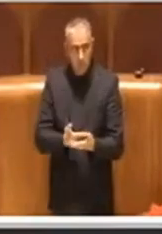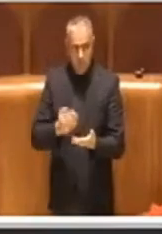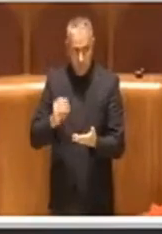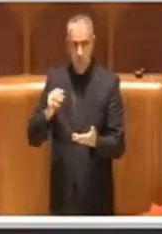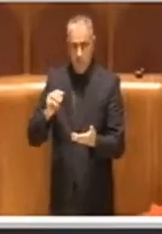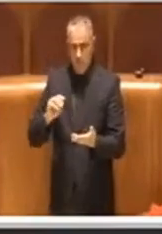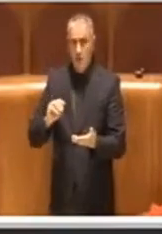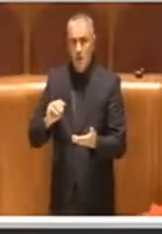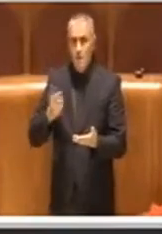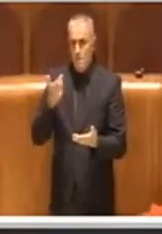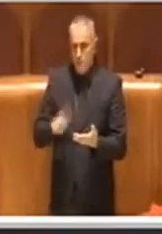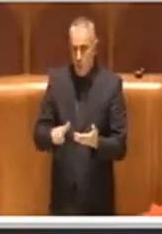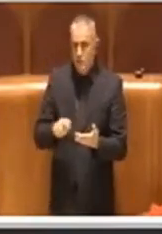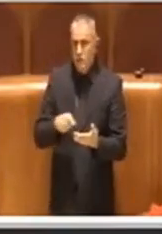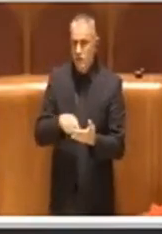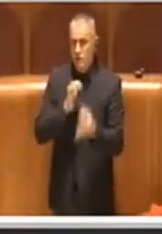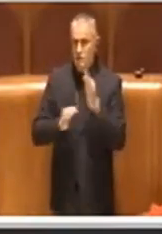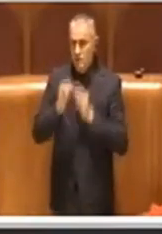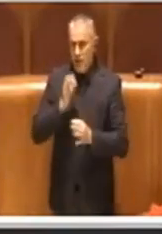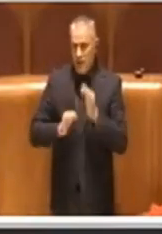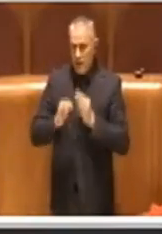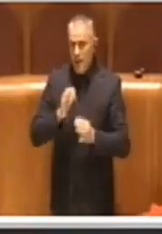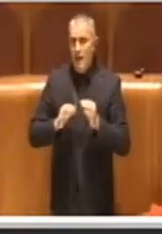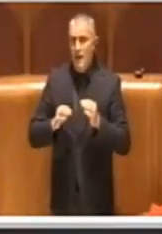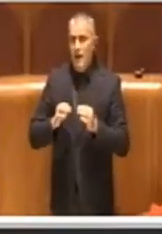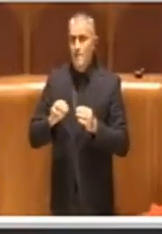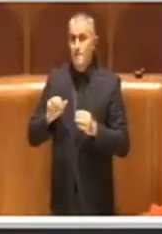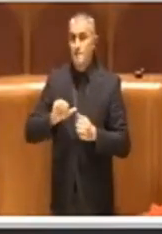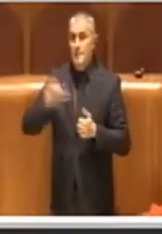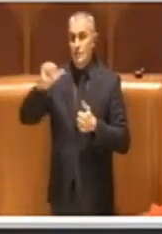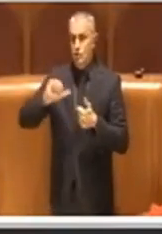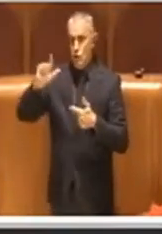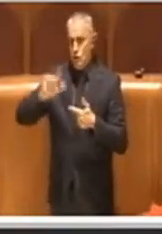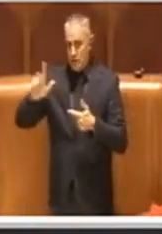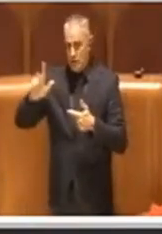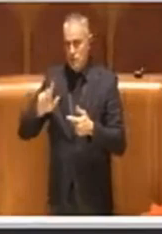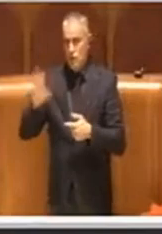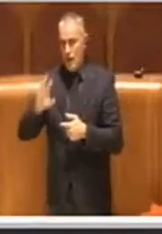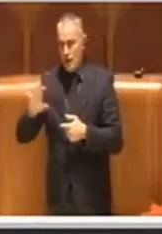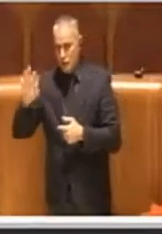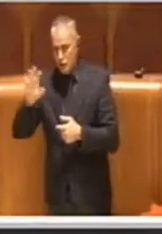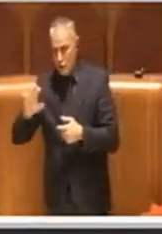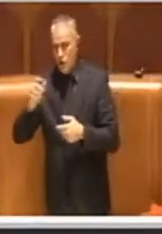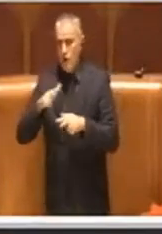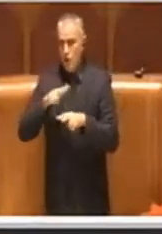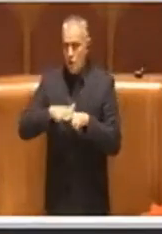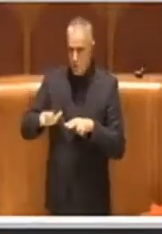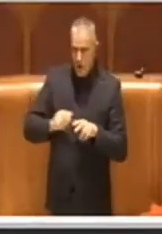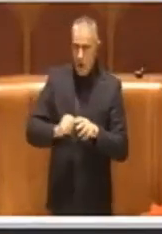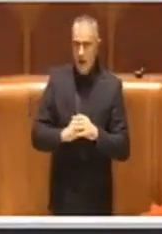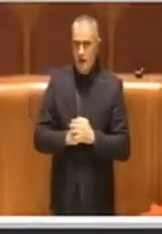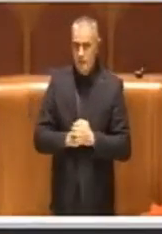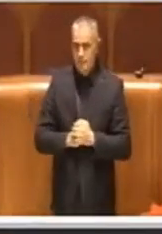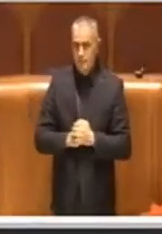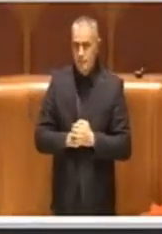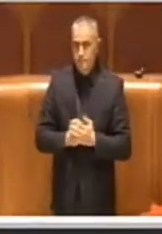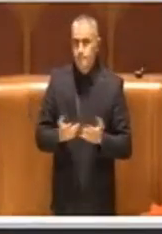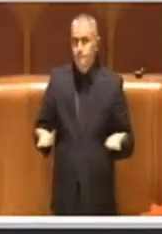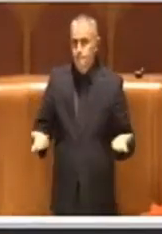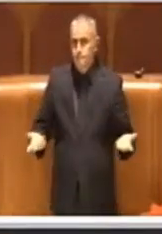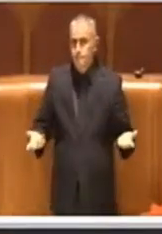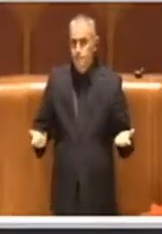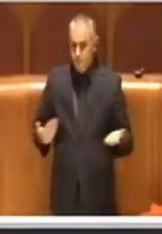sia a livello comunale ovviamente, ma anche a livello regionale e nazionale e quindi si rende conto di questa mozione